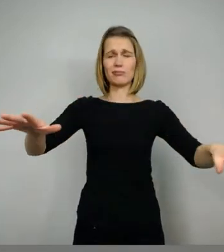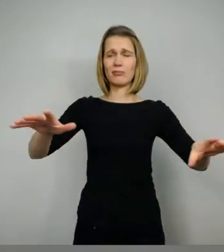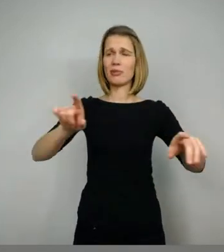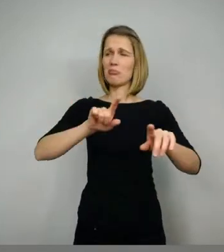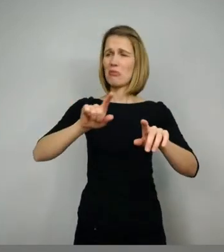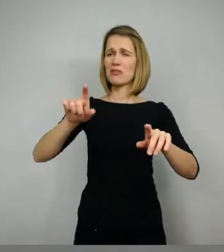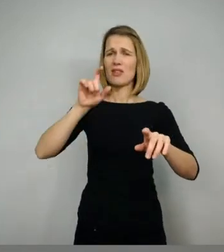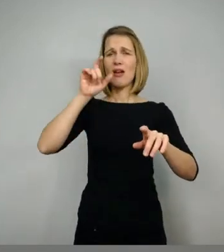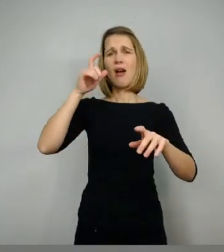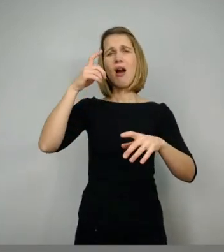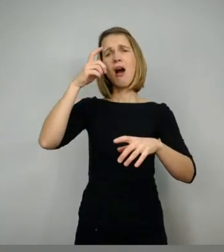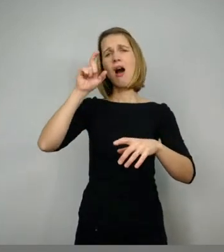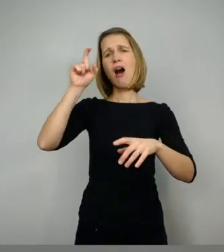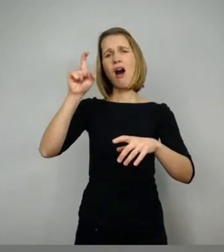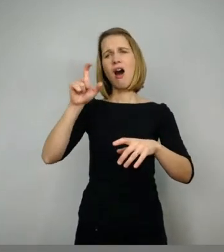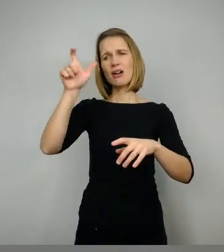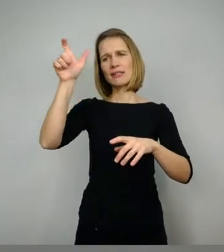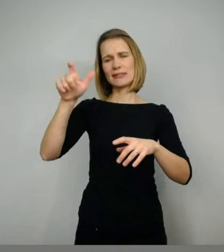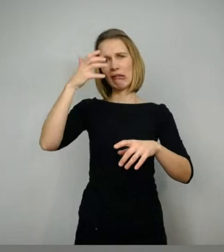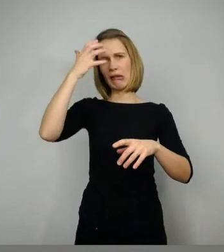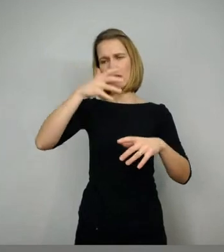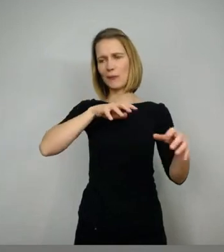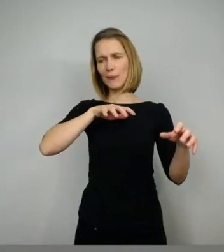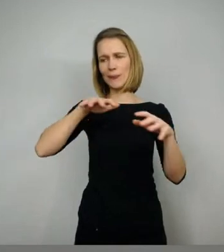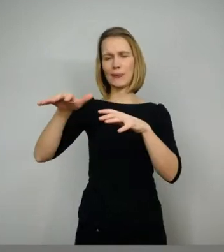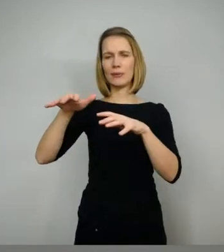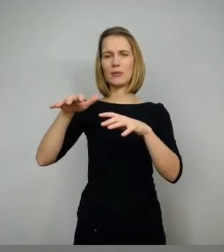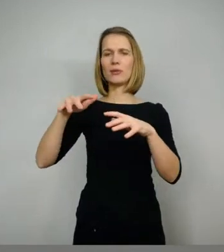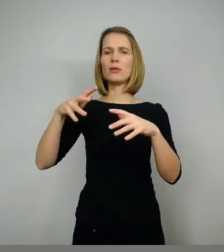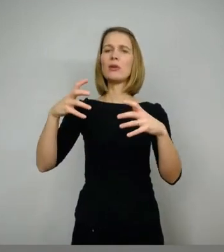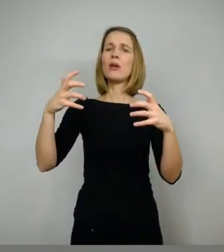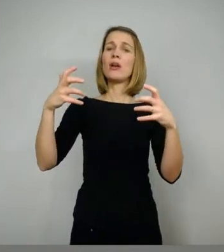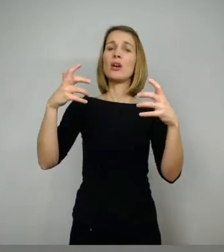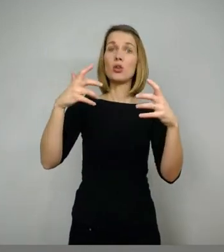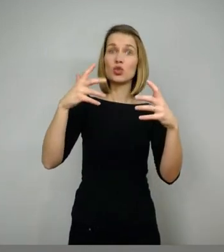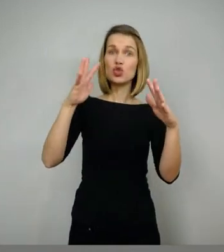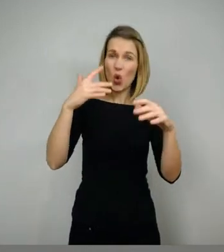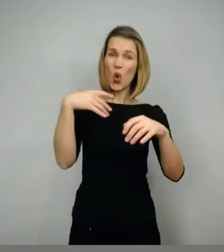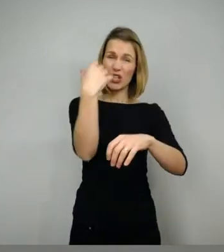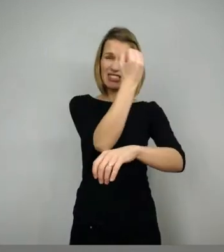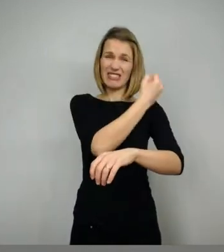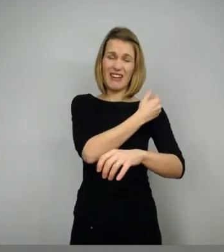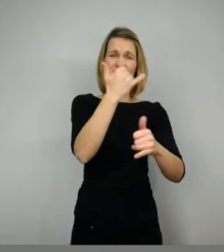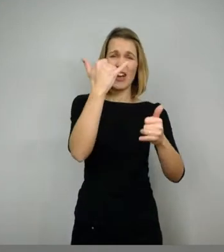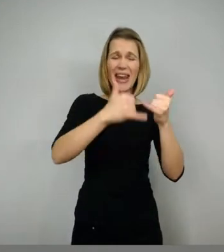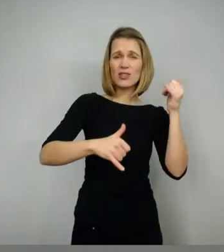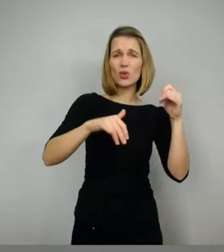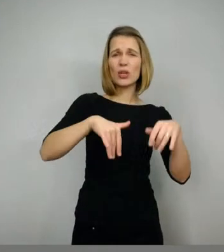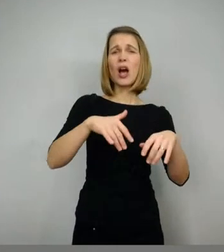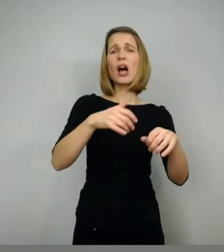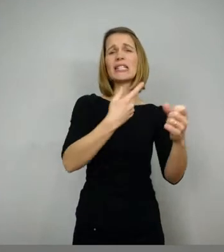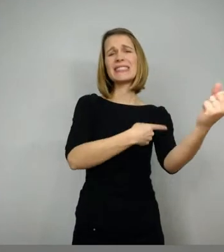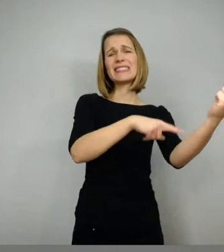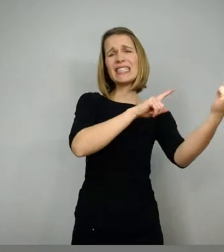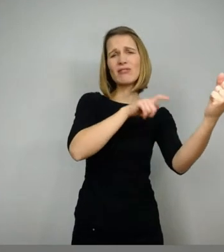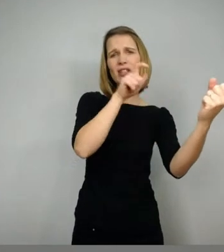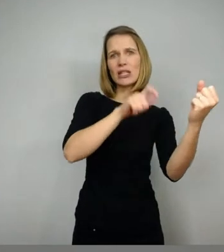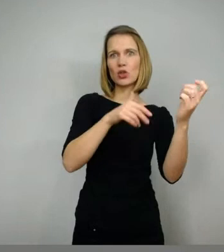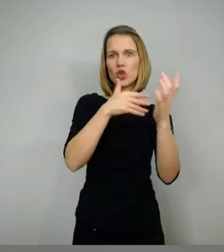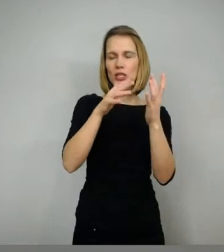Siegfried liefert ihm dann noch einen außergewöhnlichen Kampf, obwohl er schon tödlich verwundet ist, aber im Endeffekt stirbt er dann auf einem